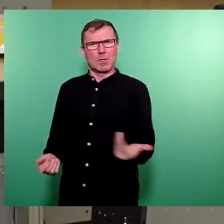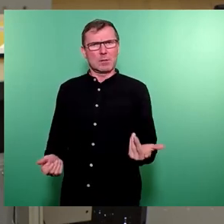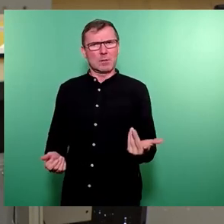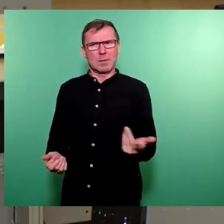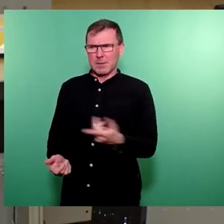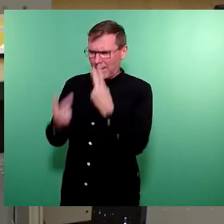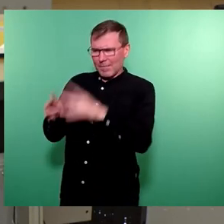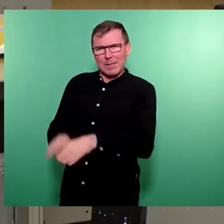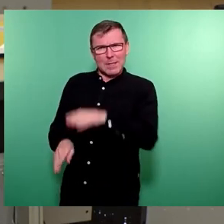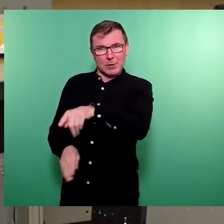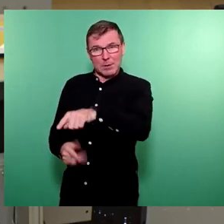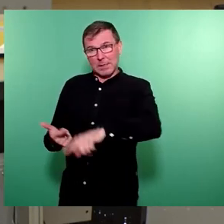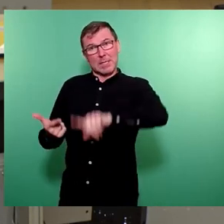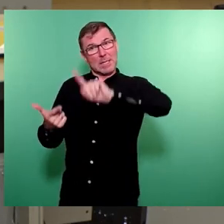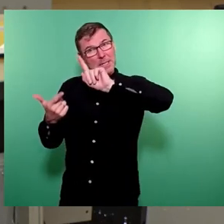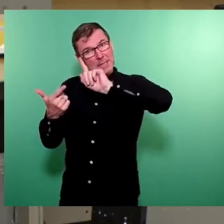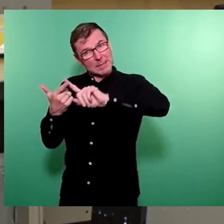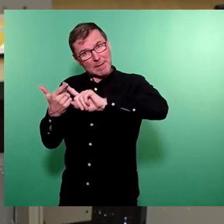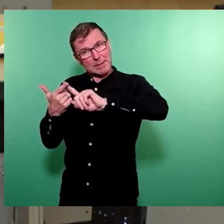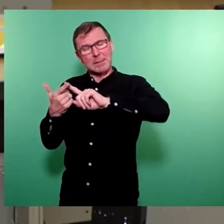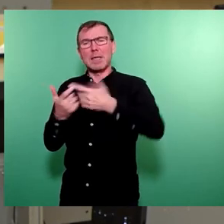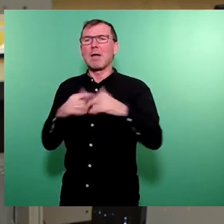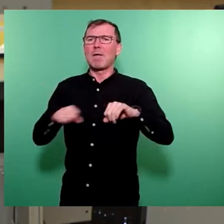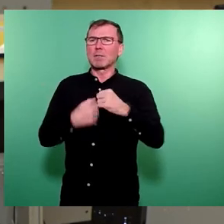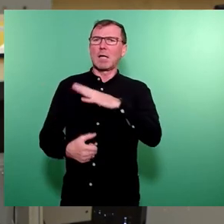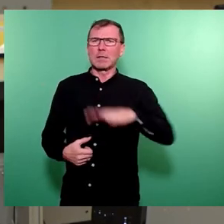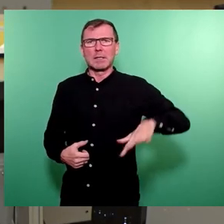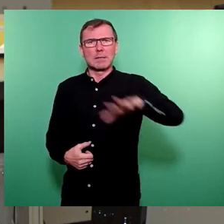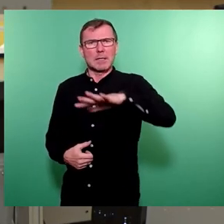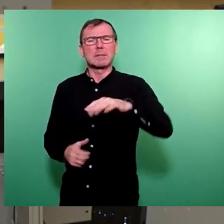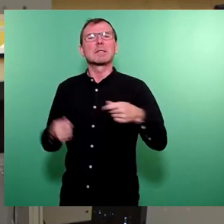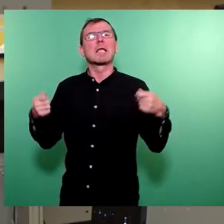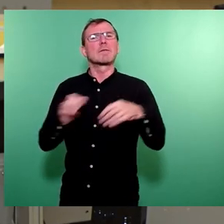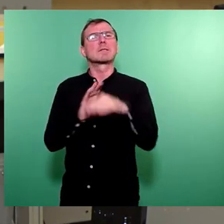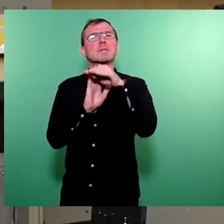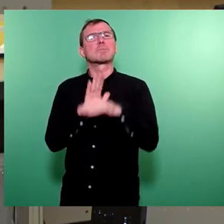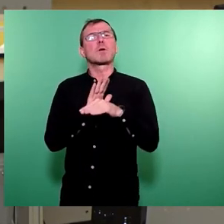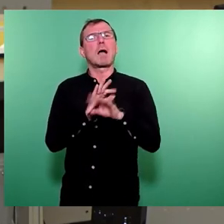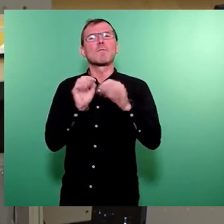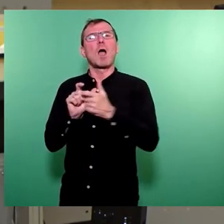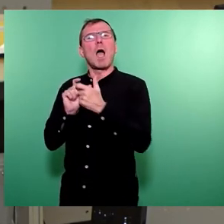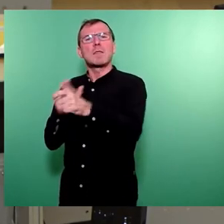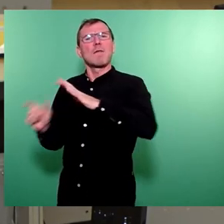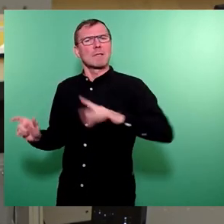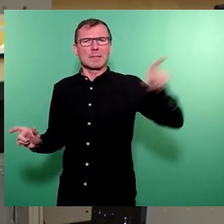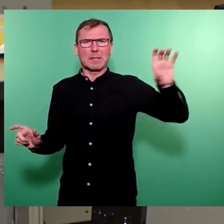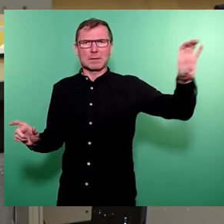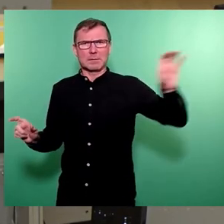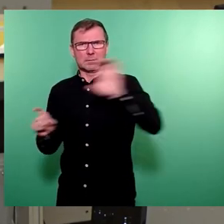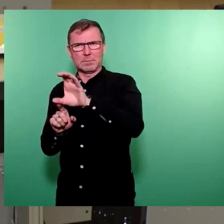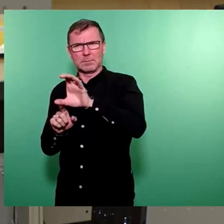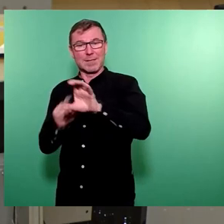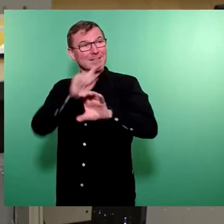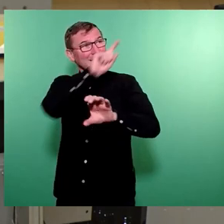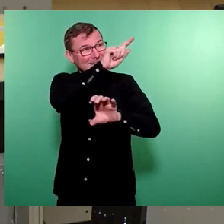wichtigere Schritt. Zweitens, der Freistaat Sachsen legt ein Investitionsprogramm für die Tafeln in Sachsen auf und genau darüber